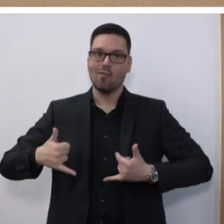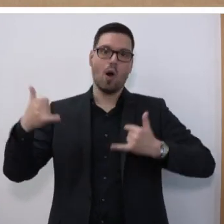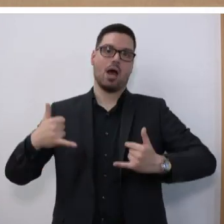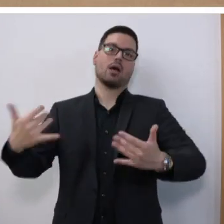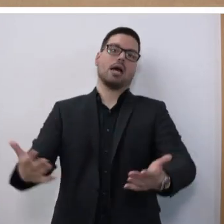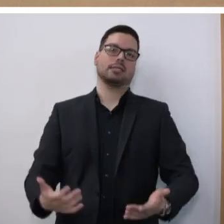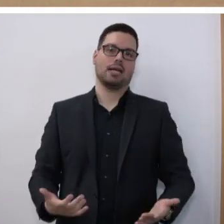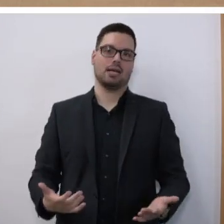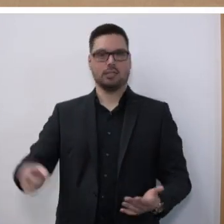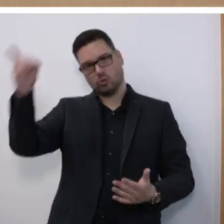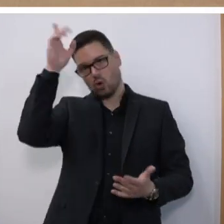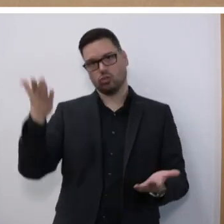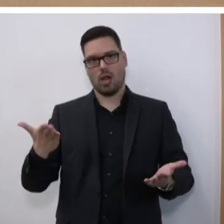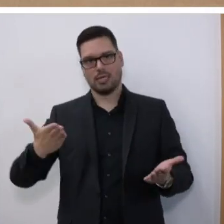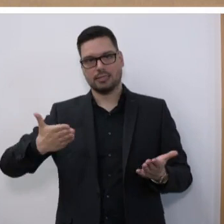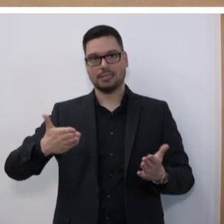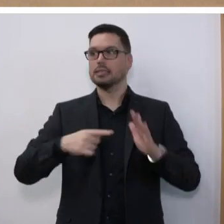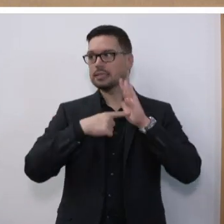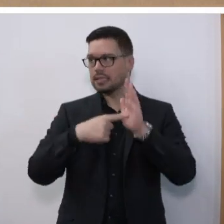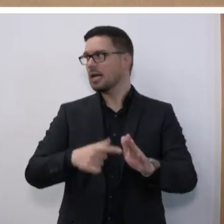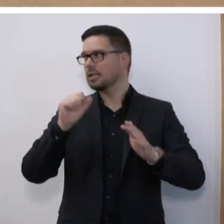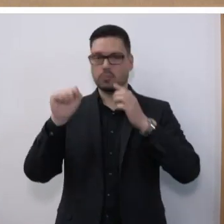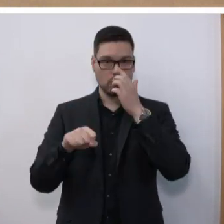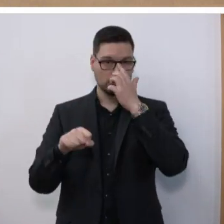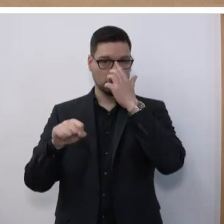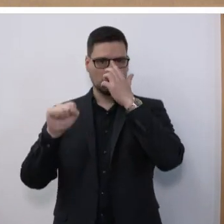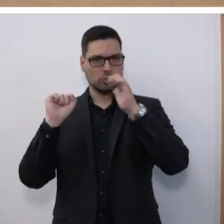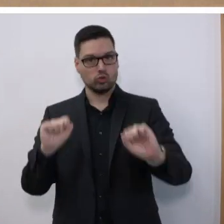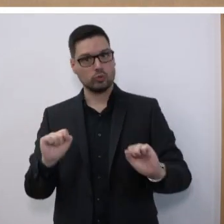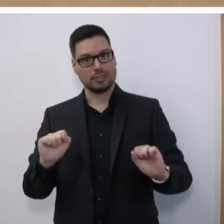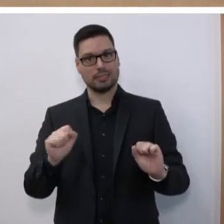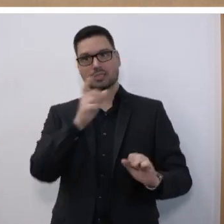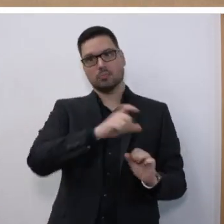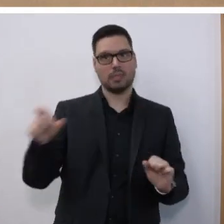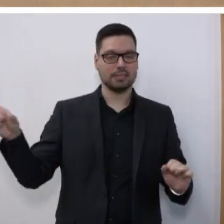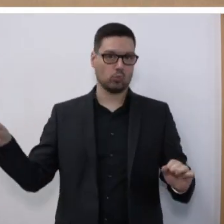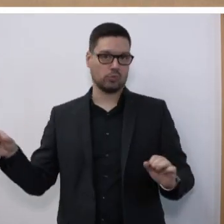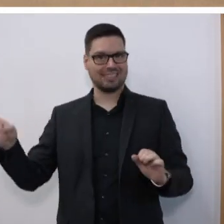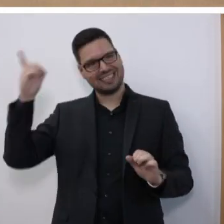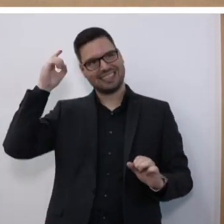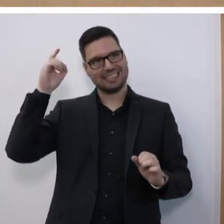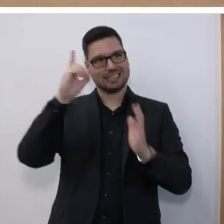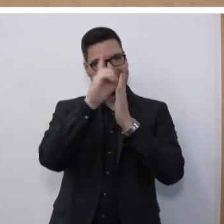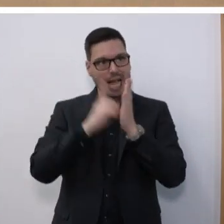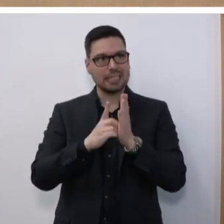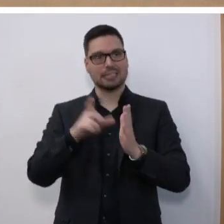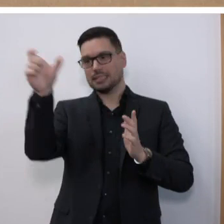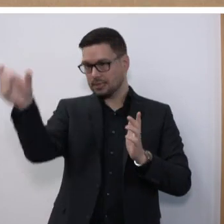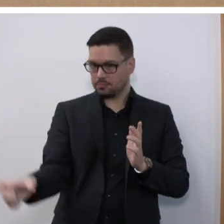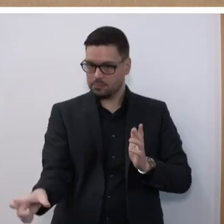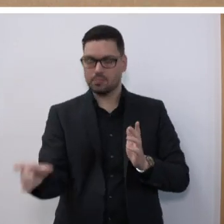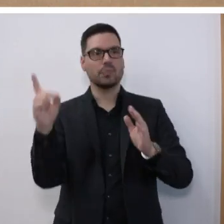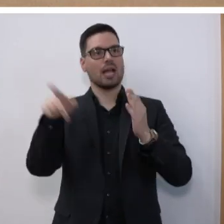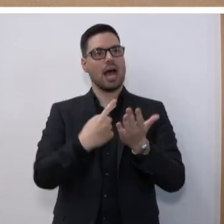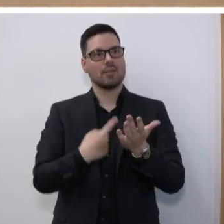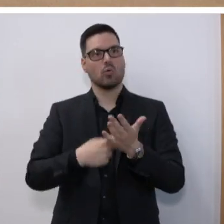werden. Wir zeigen, dass es möglich ist, den Schutz personenbezogener Daten unserer Kinder und Jugendlichen mit den Anforderungen der